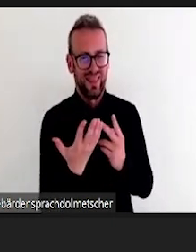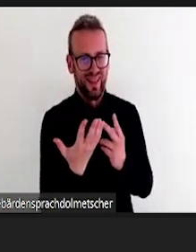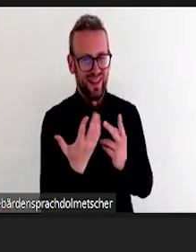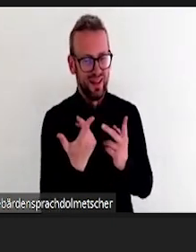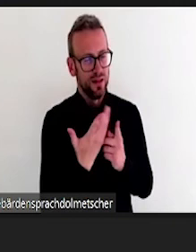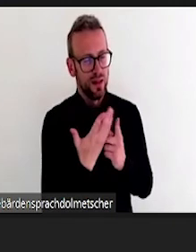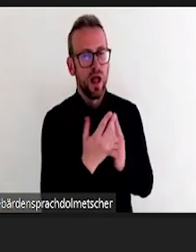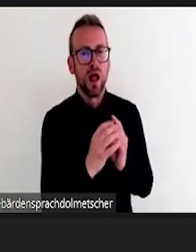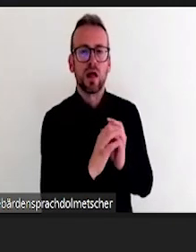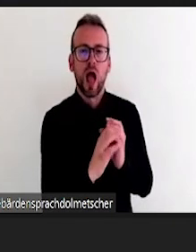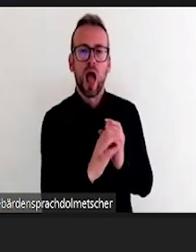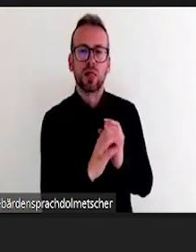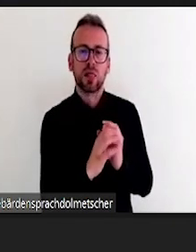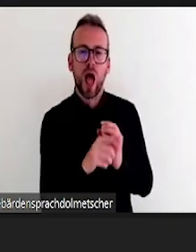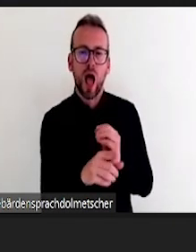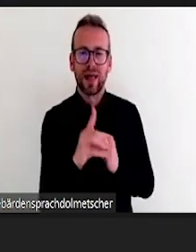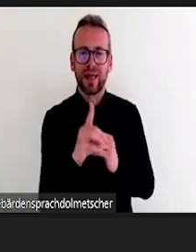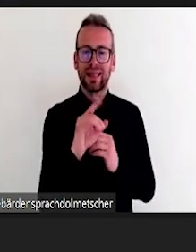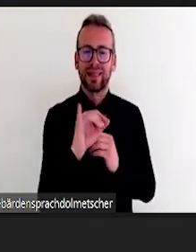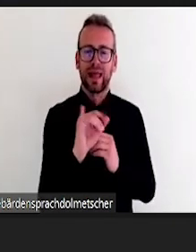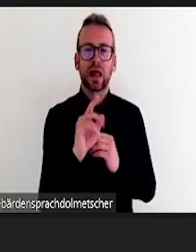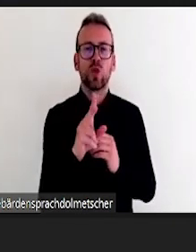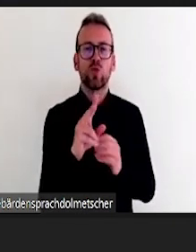ohne dass man es vielleicht mit anderen teilen muss.